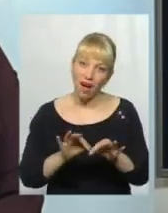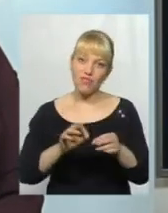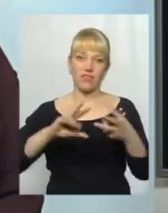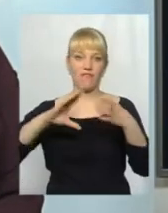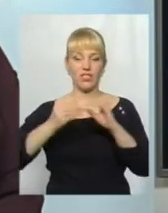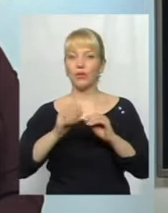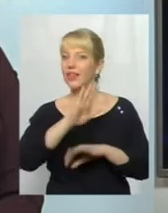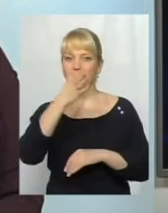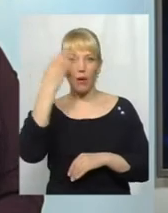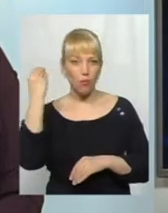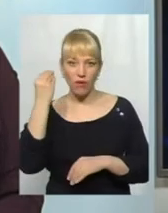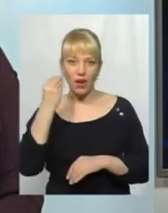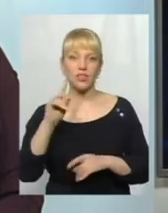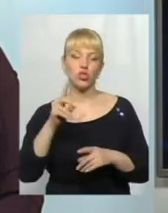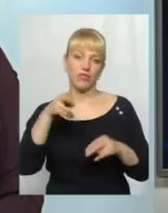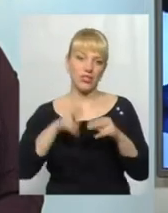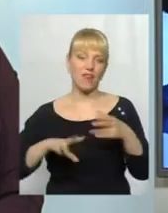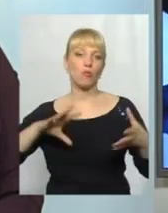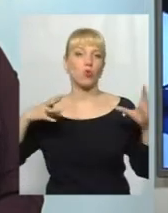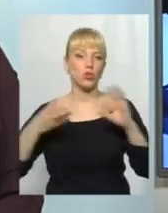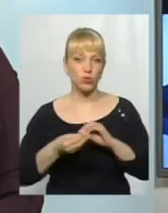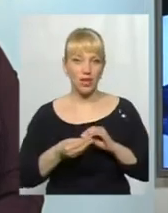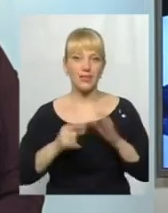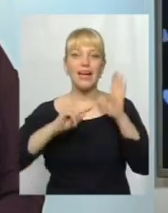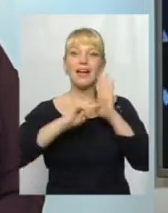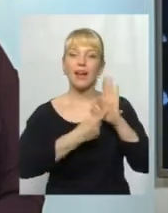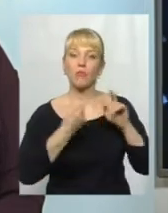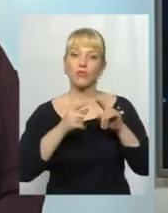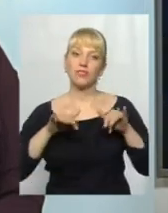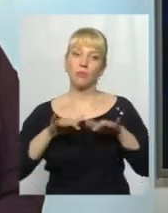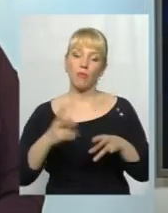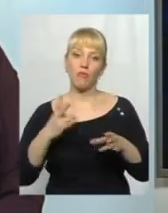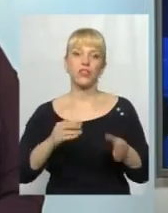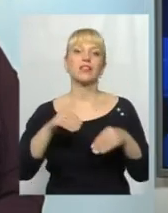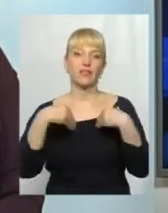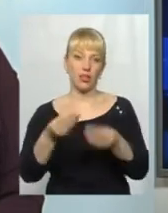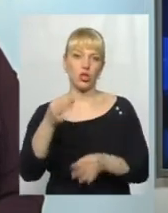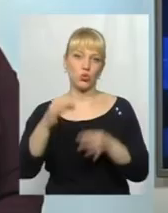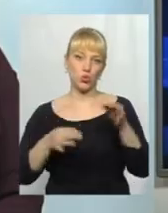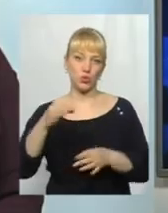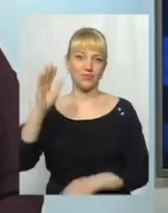висновки. І не забувайте, що в кінцевому результаті крапку у цій справі мав би поставити суд.